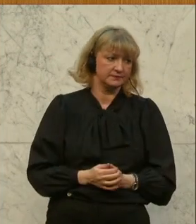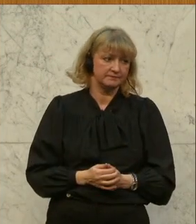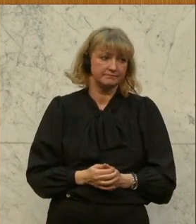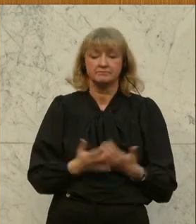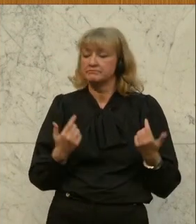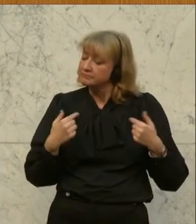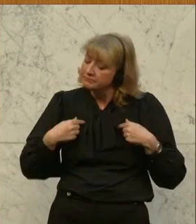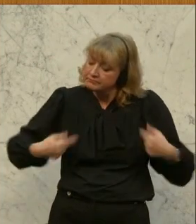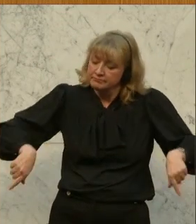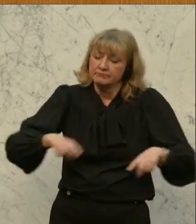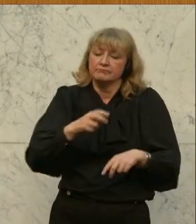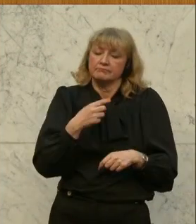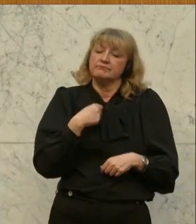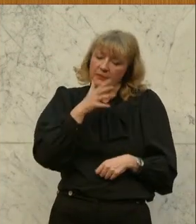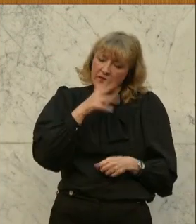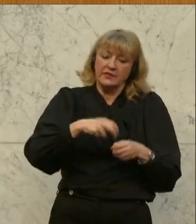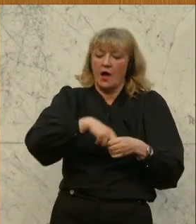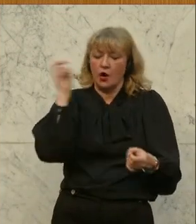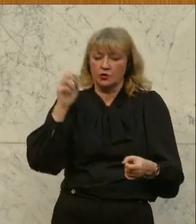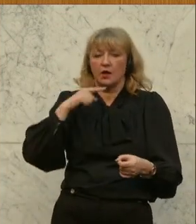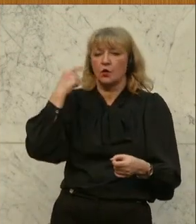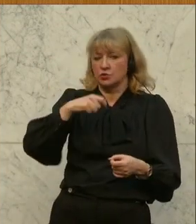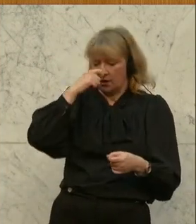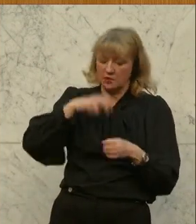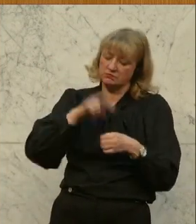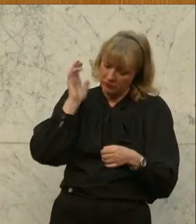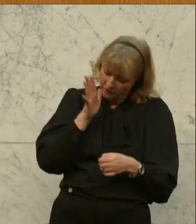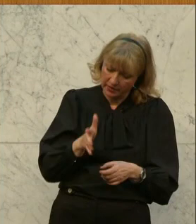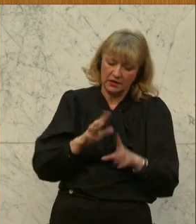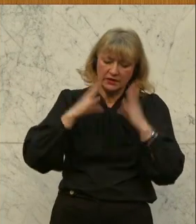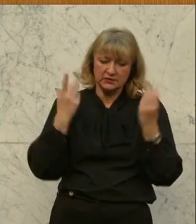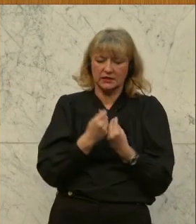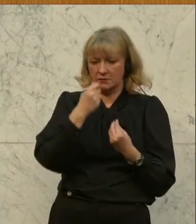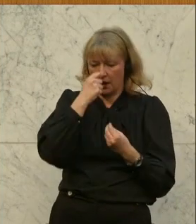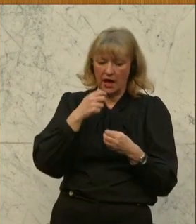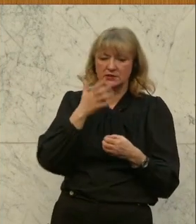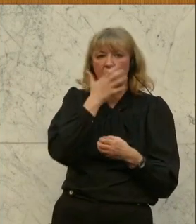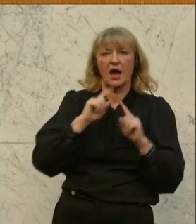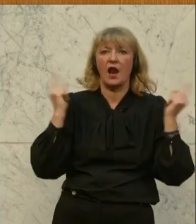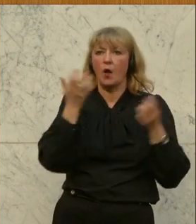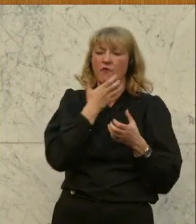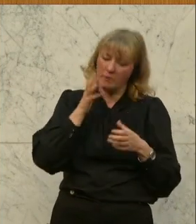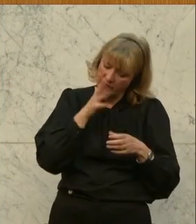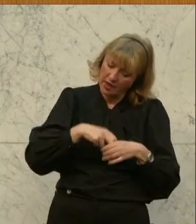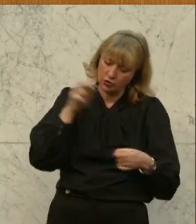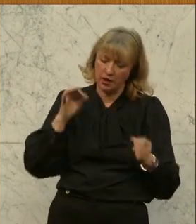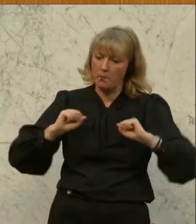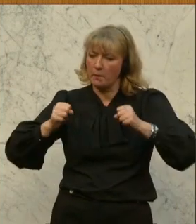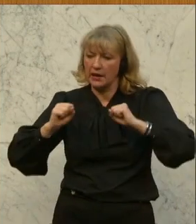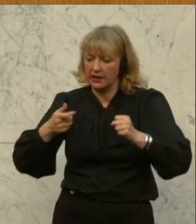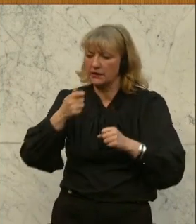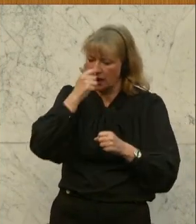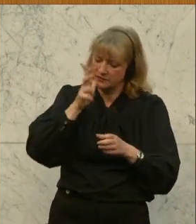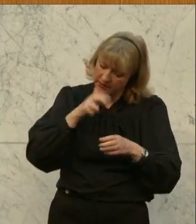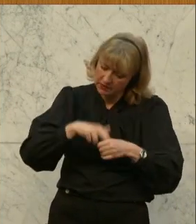Wir werden aussteigen aus russischem Gas und insgesamt aus Gas in der Raumwärme, in der Mobilität, überall dort, wo wir nicht darauf